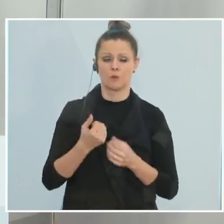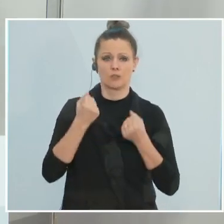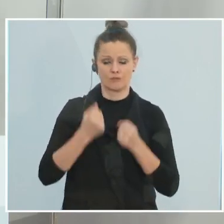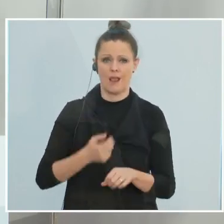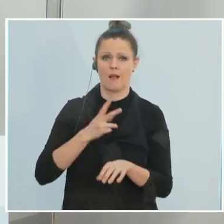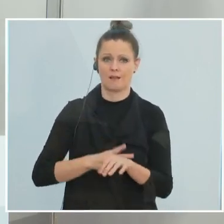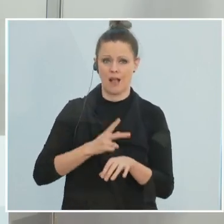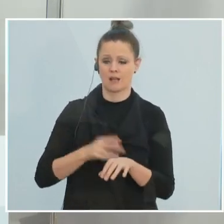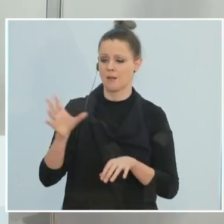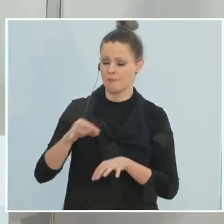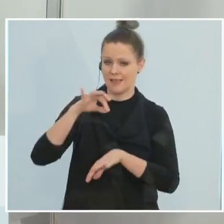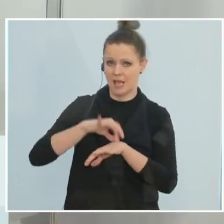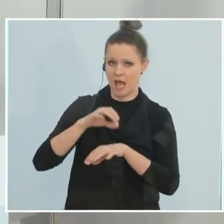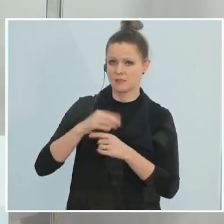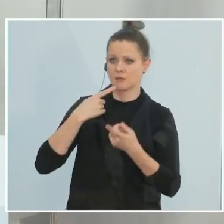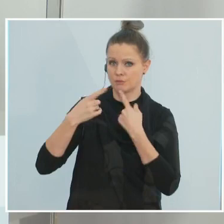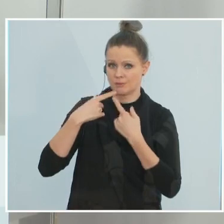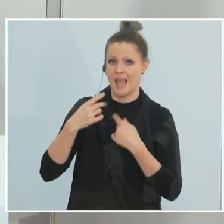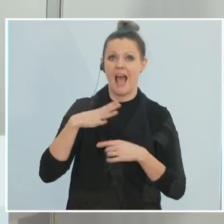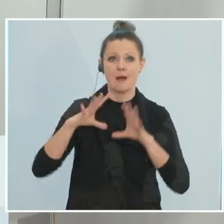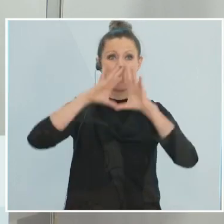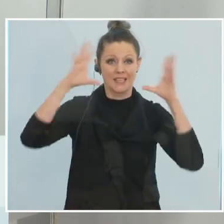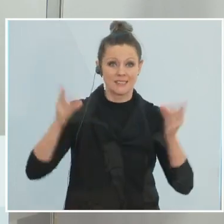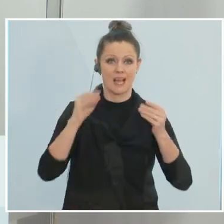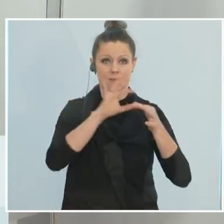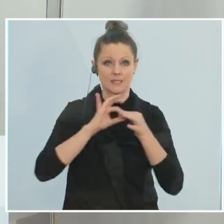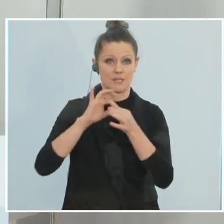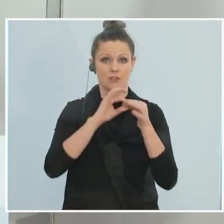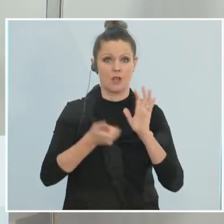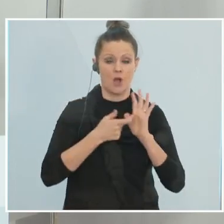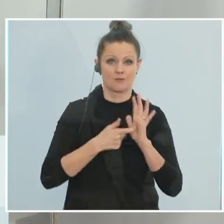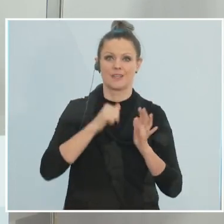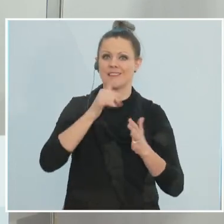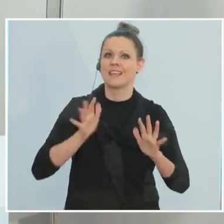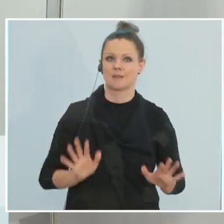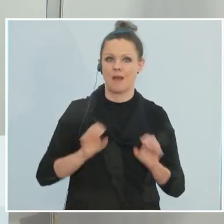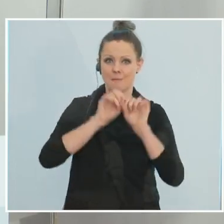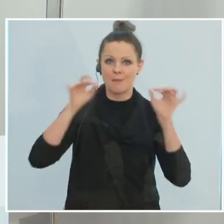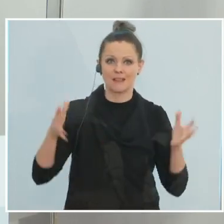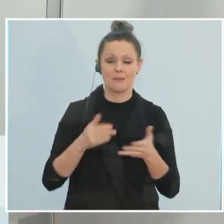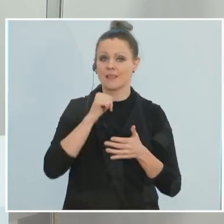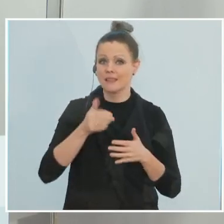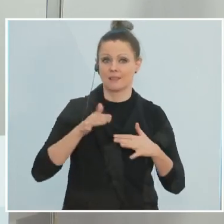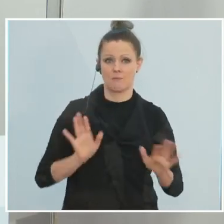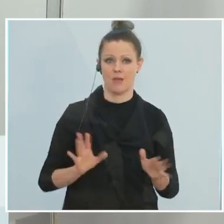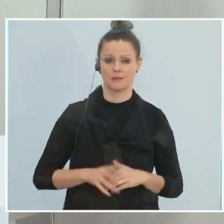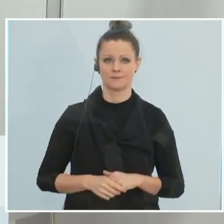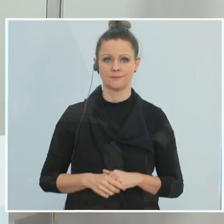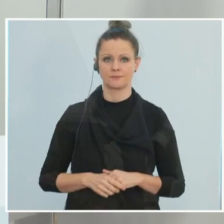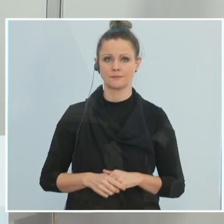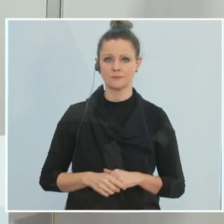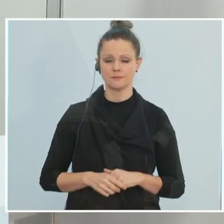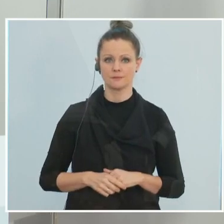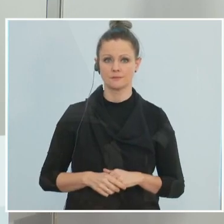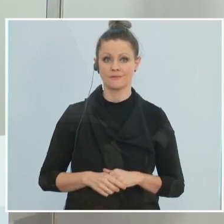mit seinem Arzt, aber nicht mehr eine gesamtgesellschaftliche Herausforderung und eine Pandemie, wie wir sie derzeit erleben. Es ist